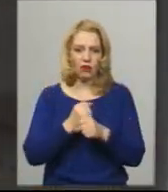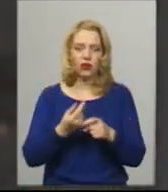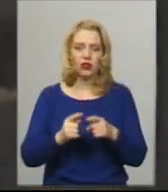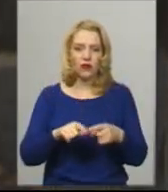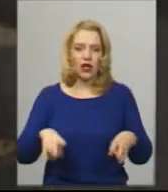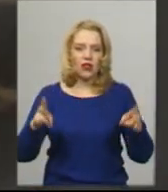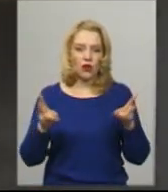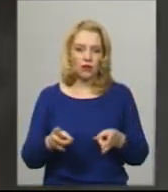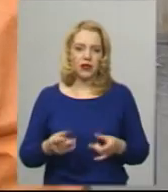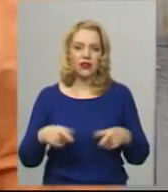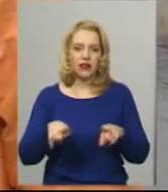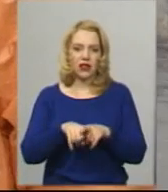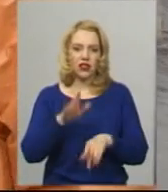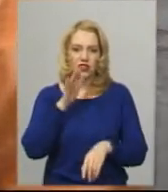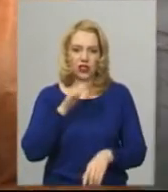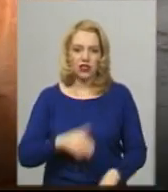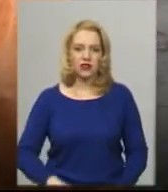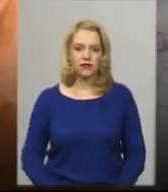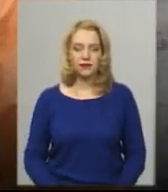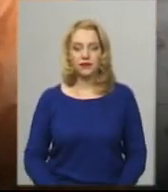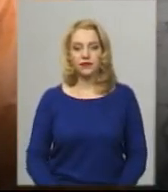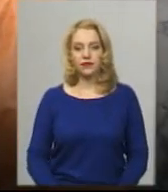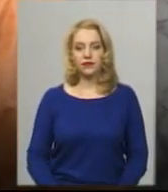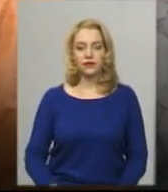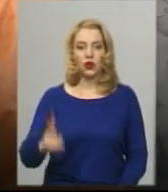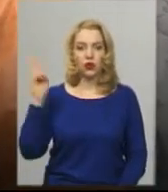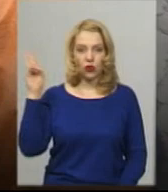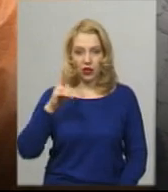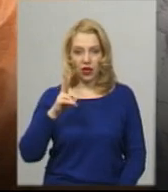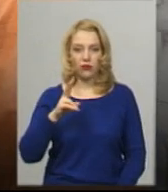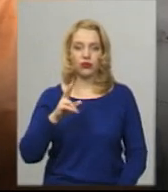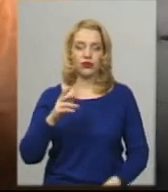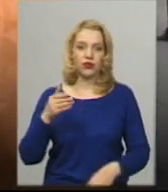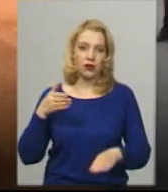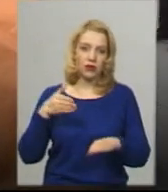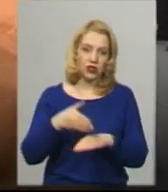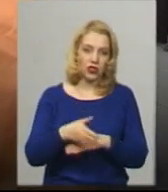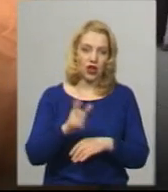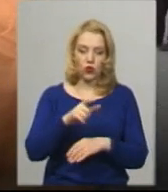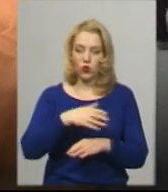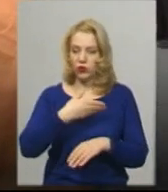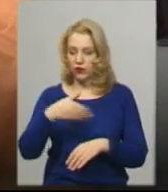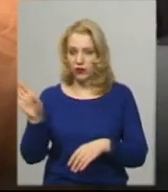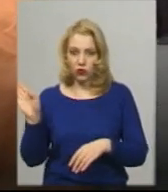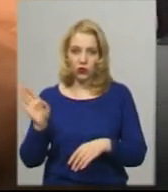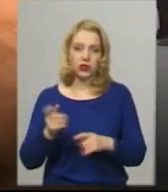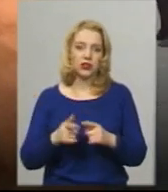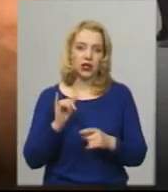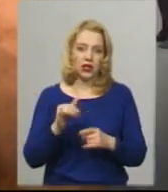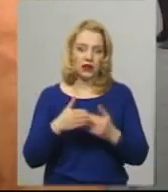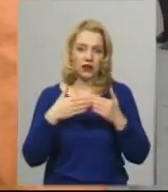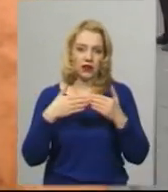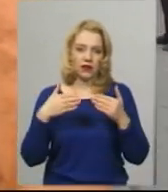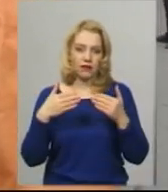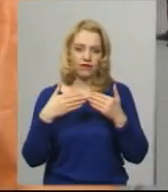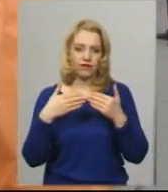вкрай необхідна у такий час. Приїжджає тролейбус, виходять люди, тролейбус відкриває всі двері,